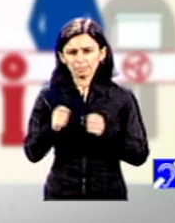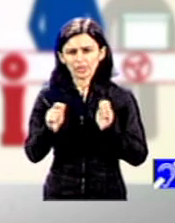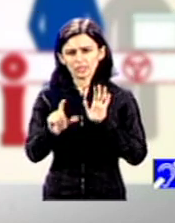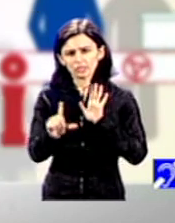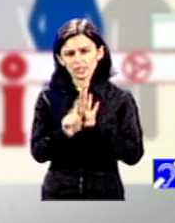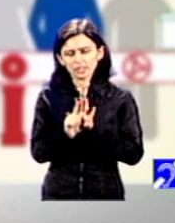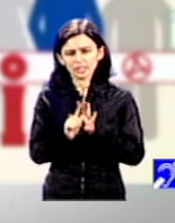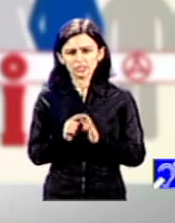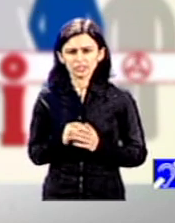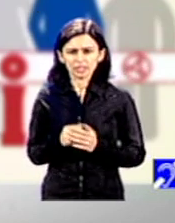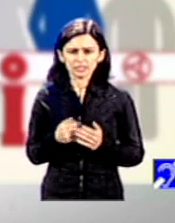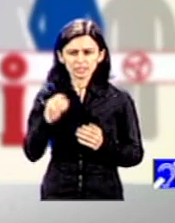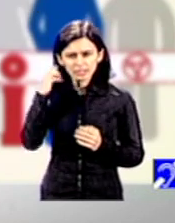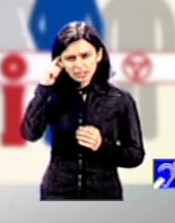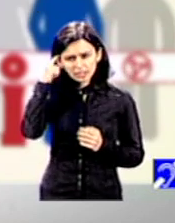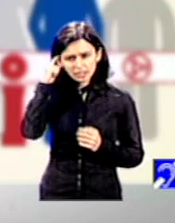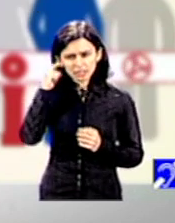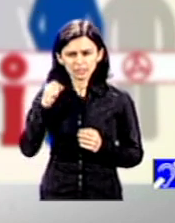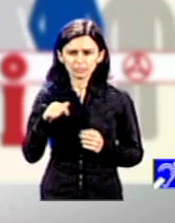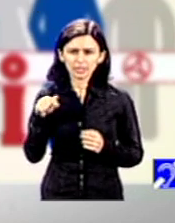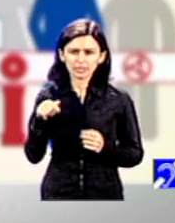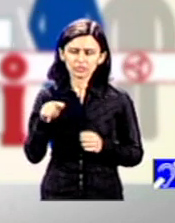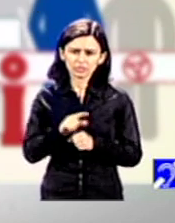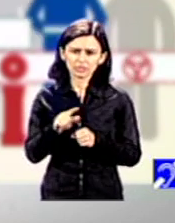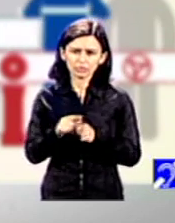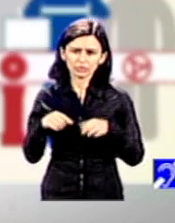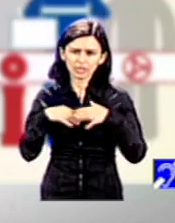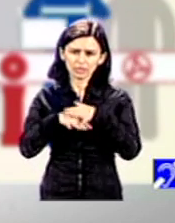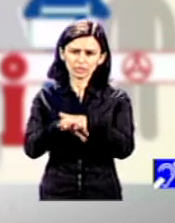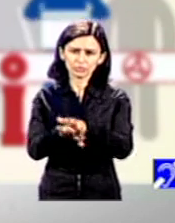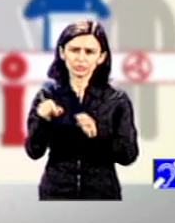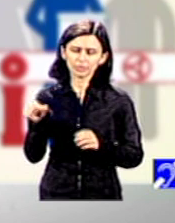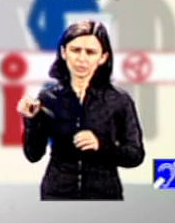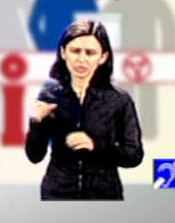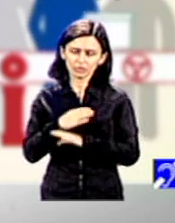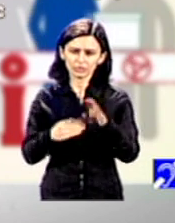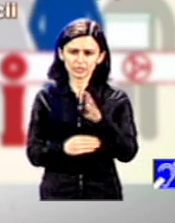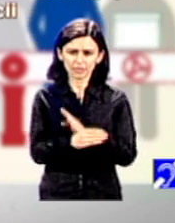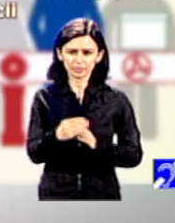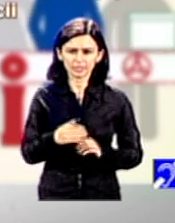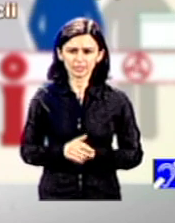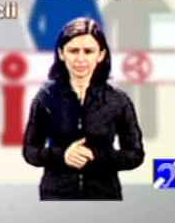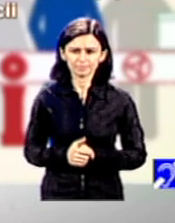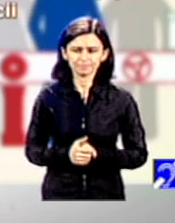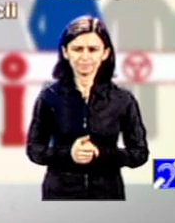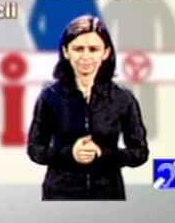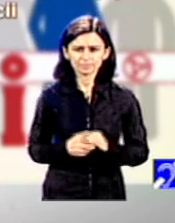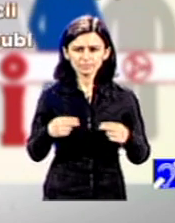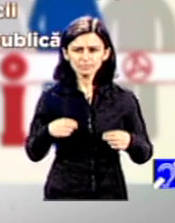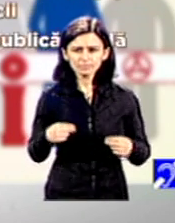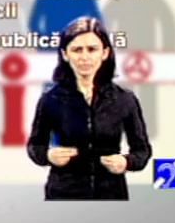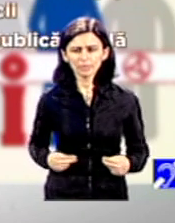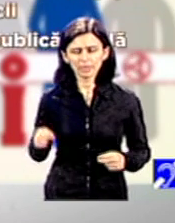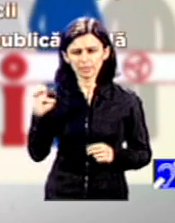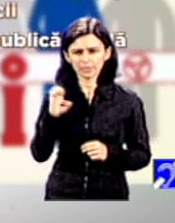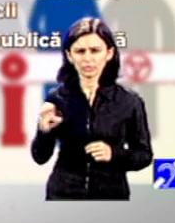orizontal să luăm în calcul acest aspect al incluziunii persoanele cu dizabilități. În același timp, în Parlamentul European a fost